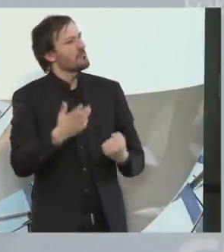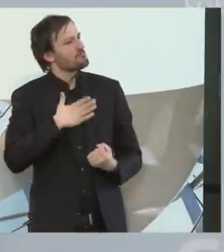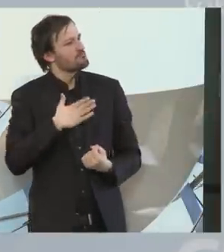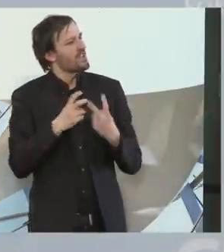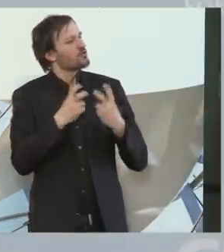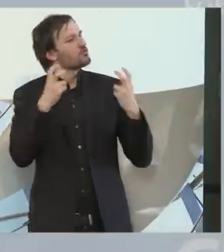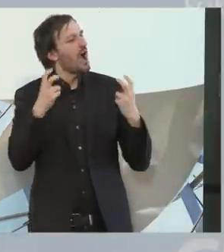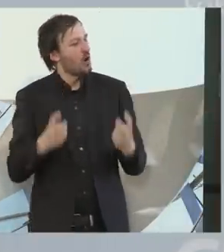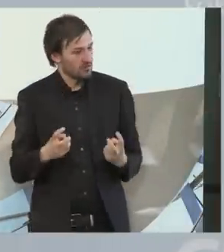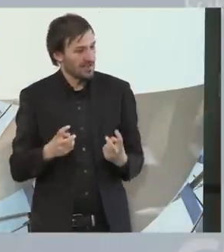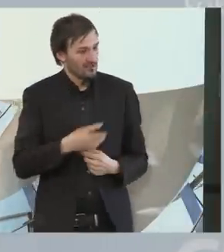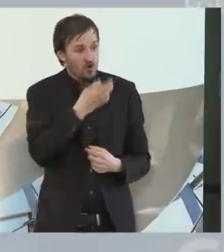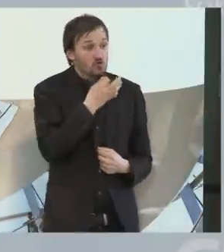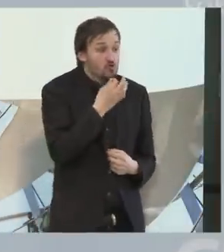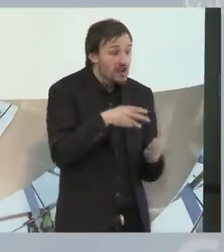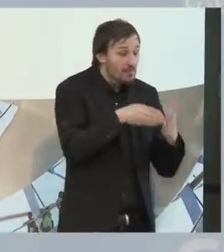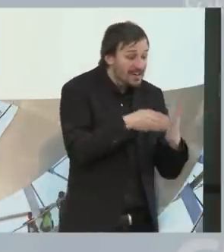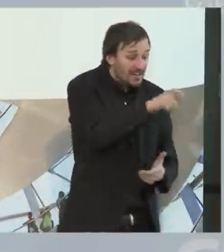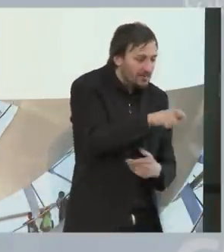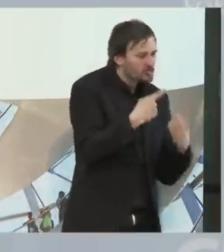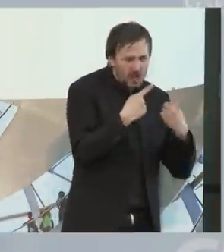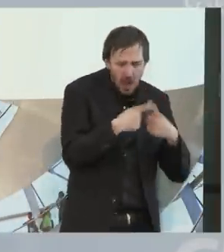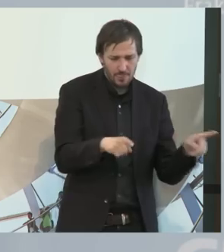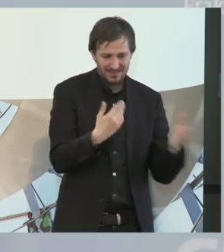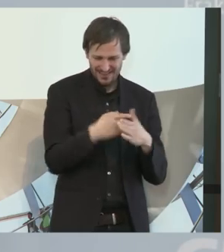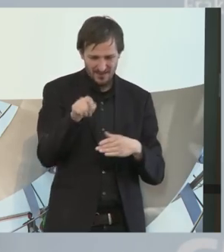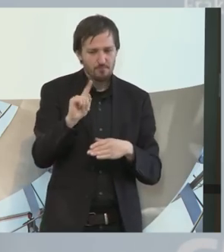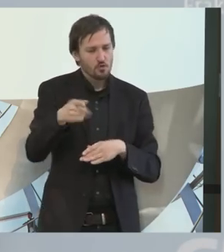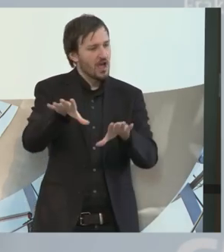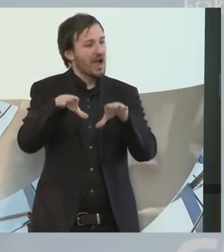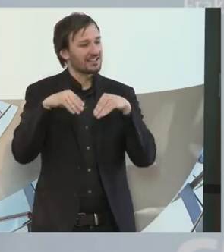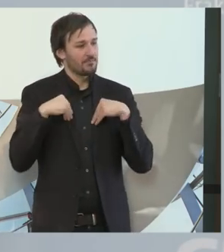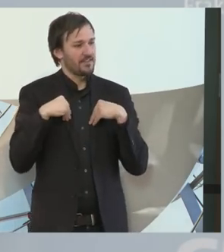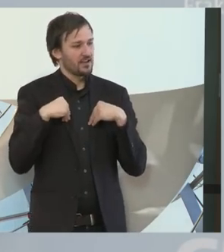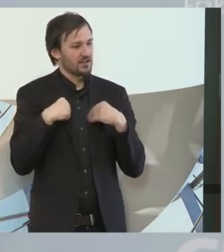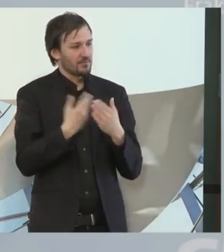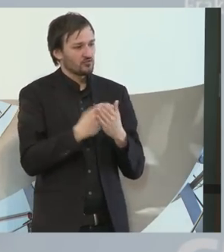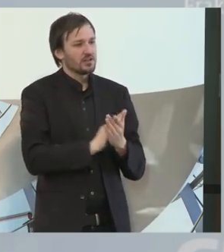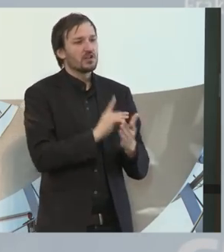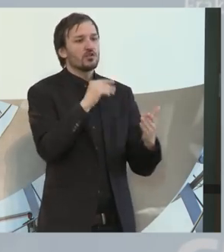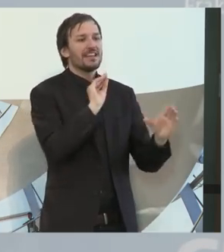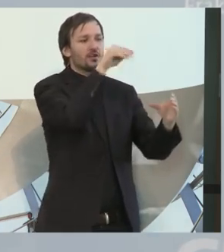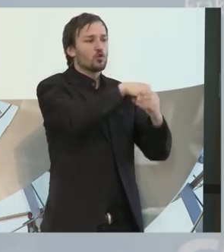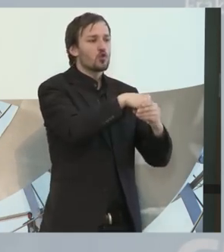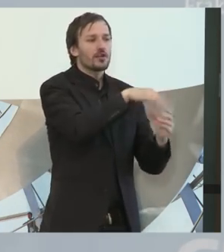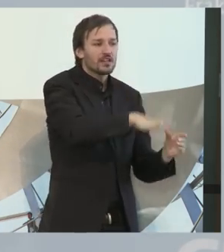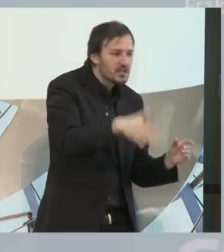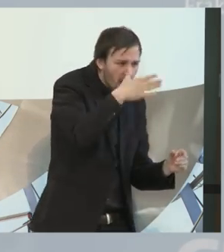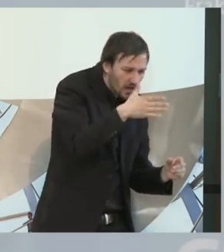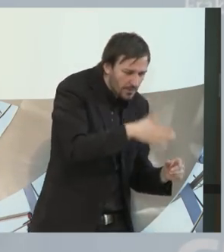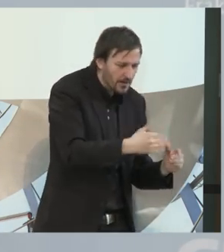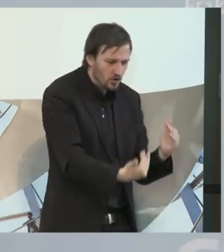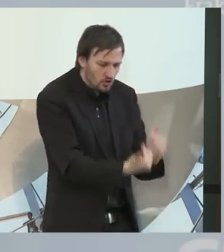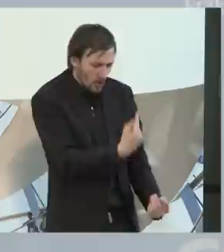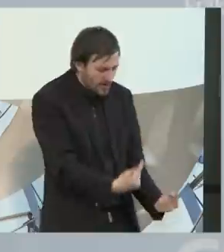Und ich finde, er sollte es für ihn auch so akzeptieren. Und dann durch Inklusion, durch Kindergarten, was Sie gesagt haben, für eine